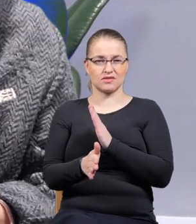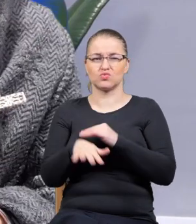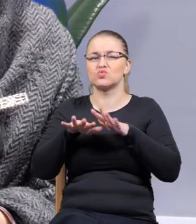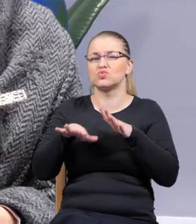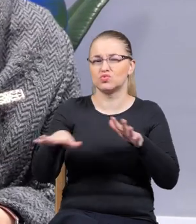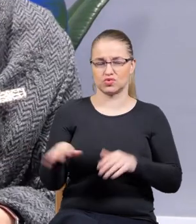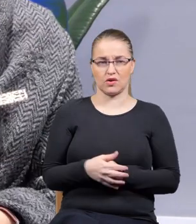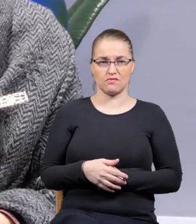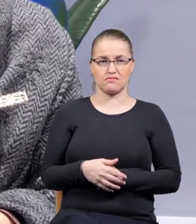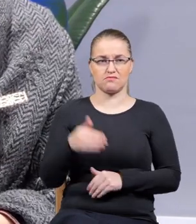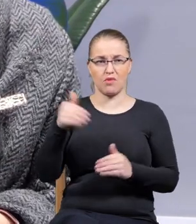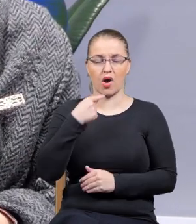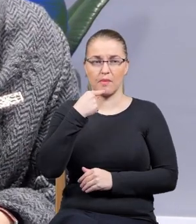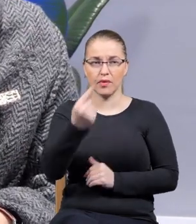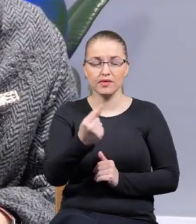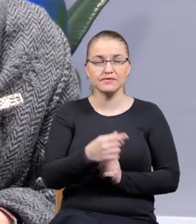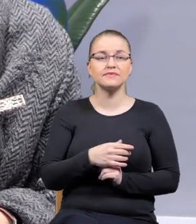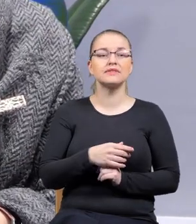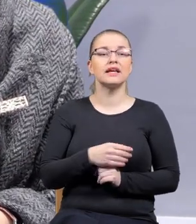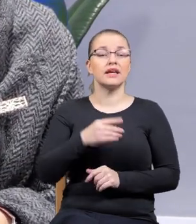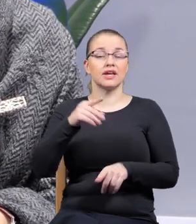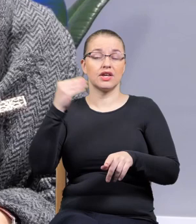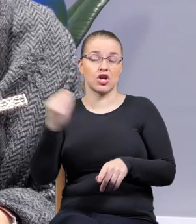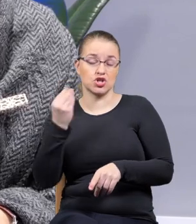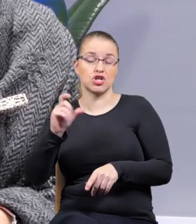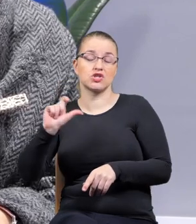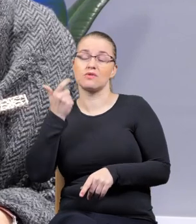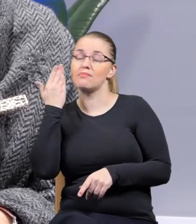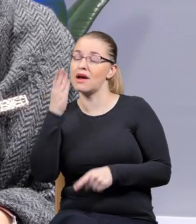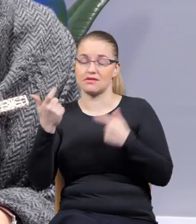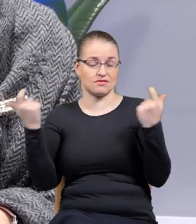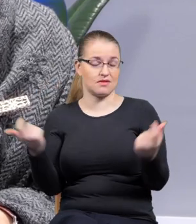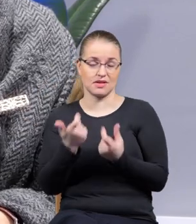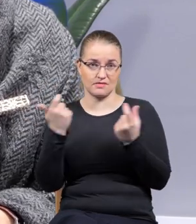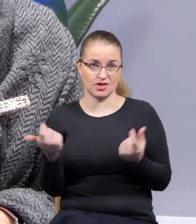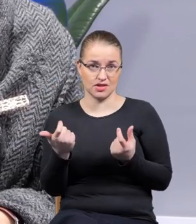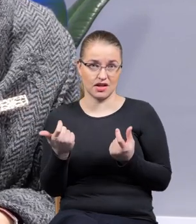to wymieniać i jednocześnie pojawia się coś, co jest bardzo niebezpieczne i co pewnie,